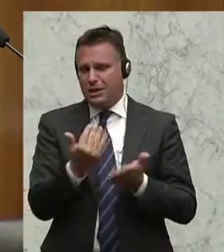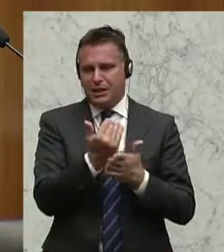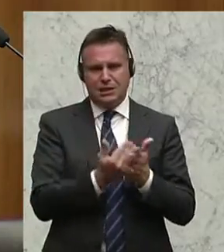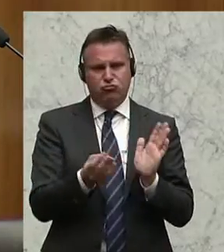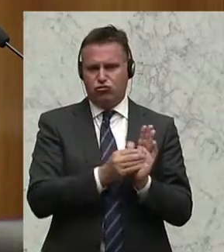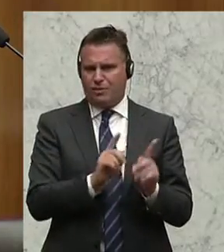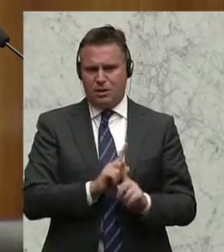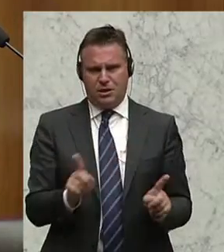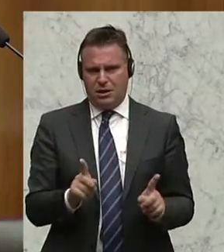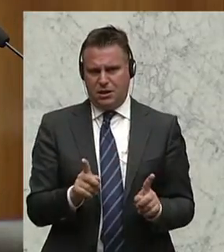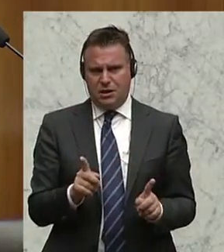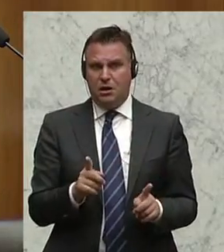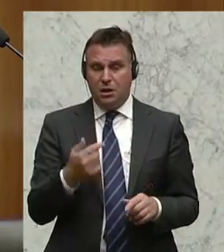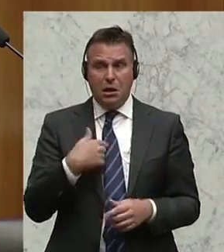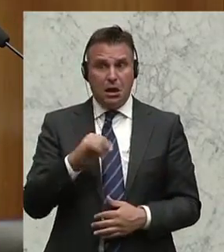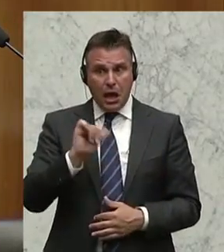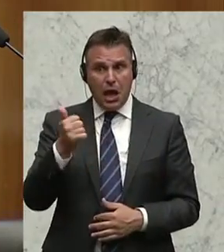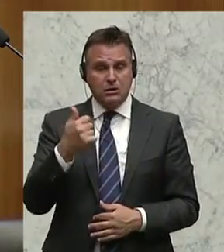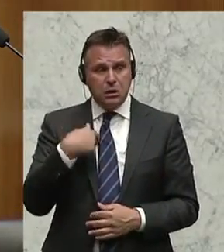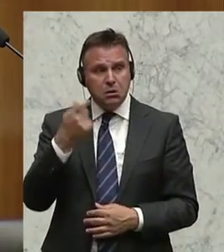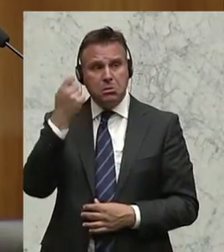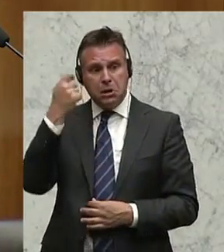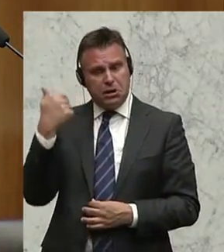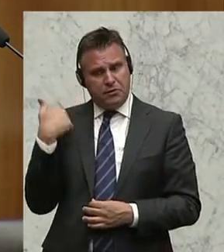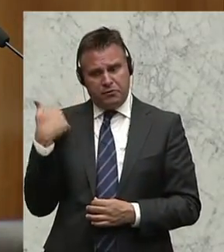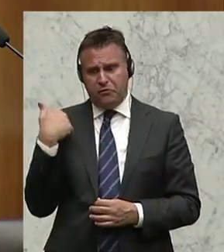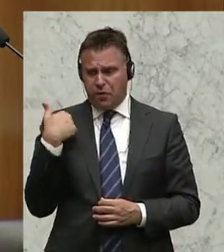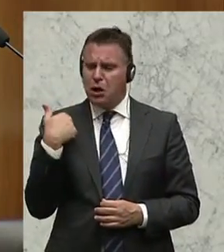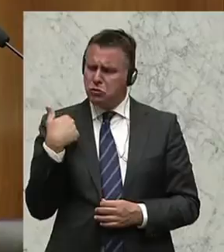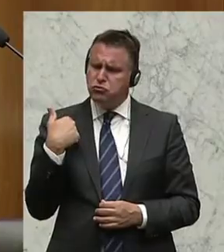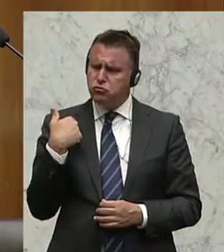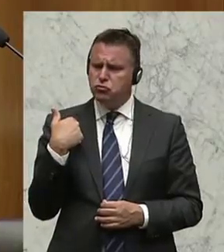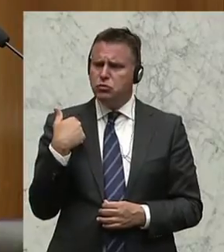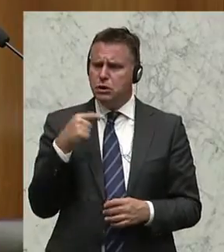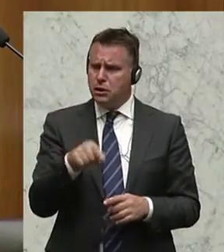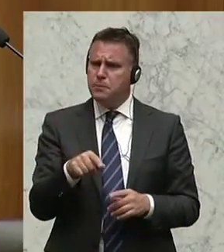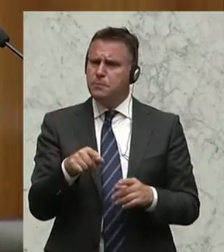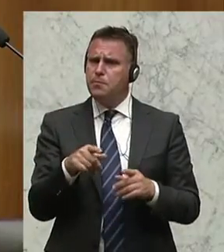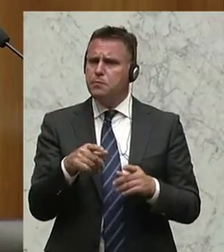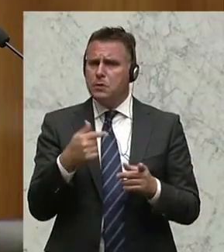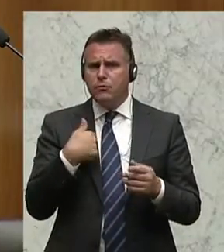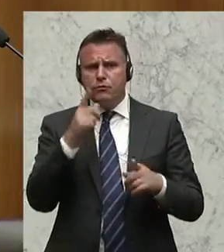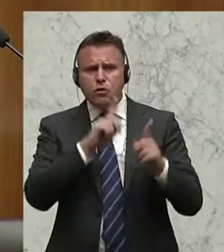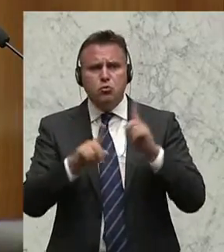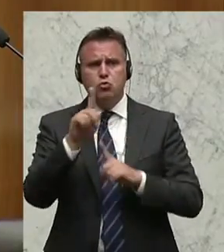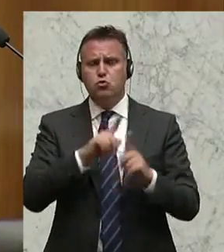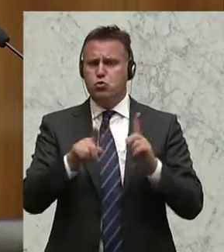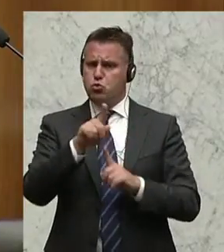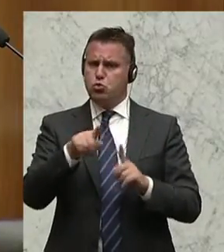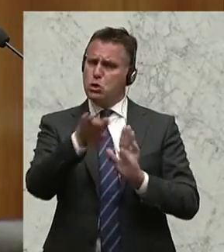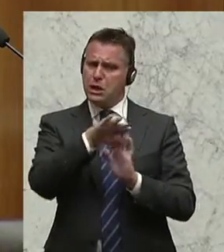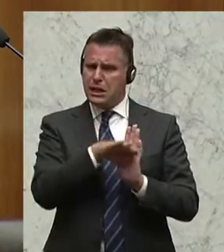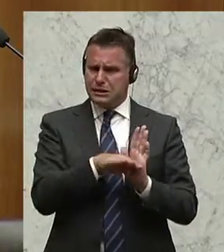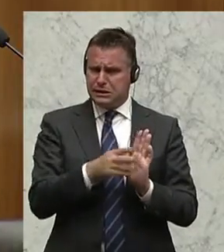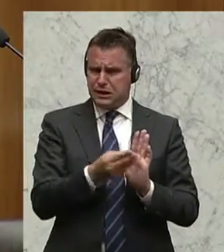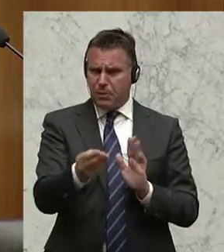Selbst erlebt, der erste Gedanke war vor kurzem noch, naja, sicherlich wird es so sein, die Vermutung des Gesetzgebers war